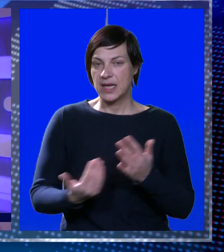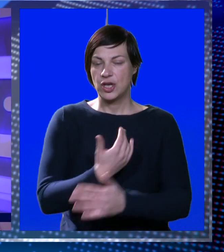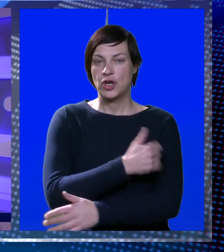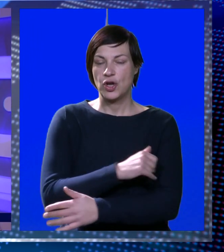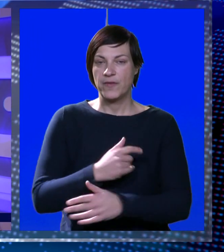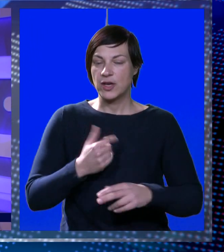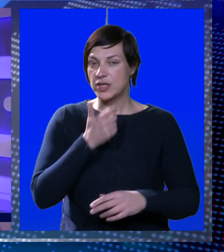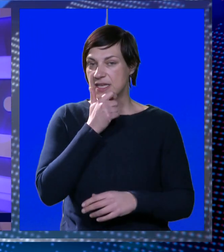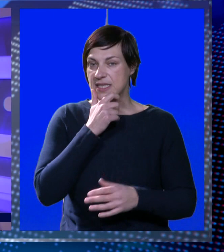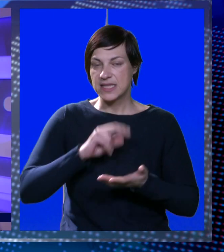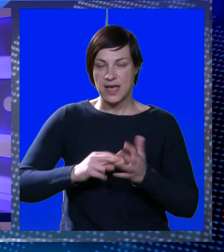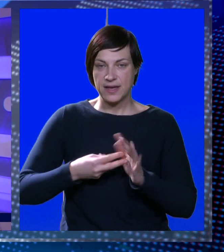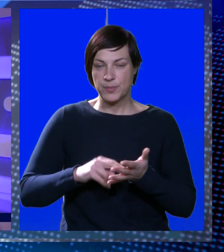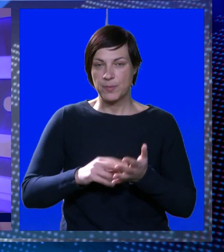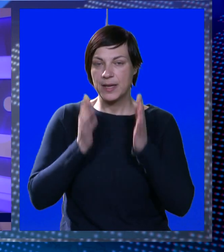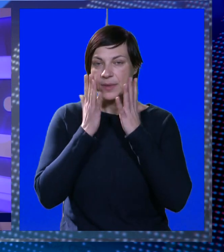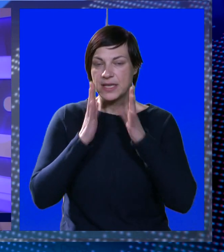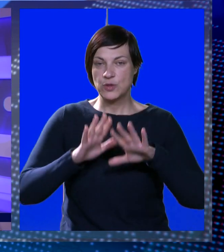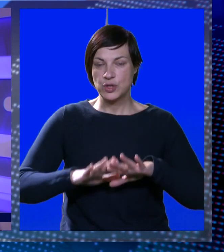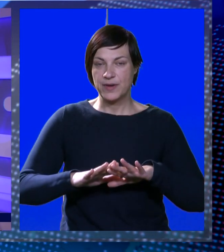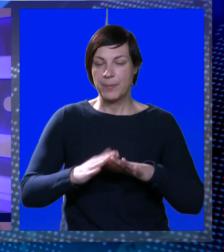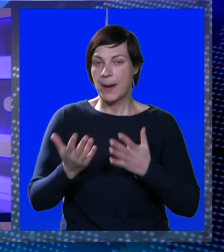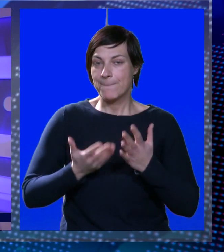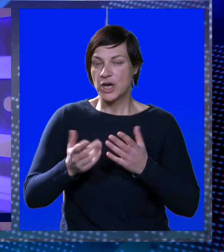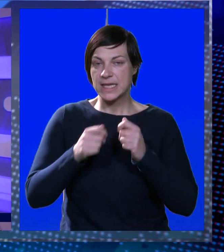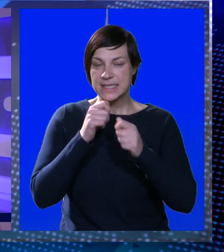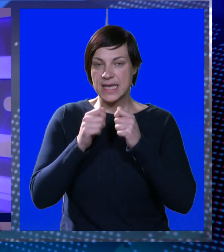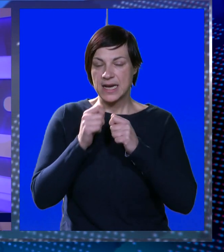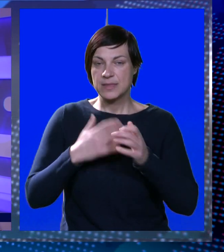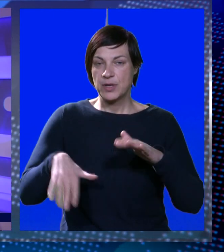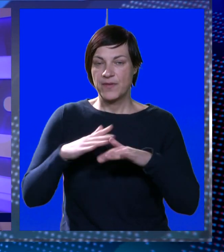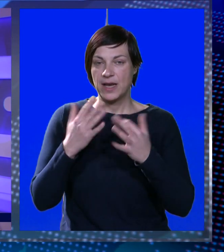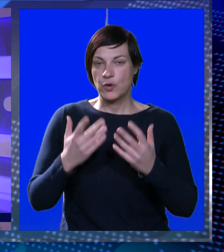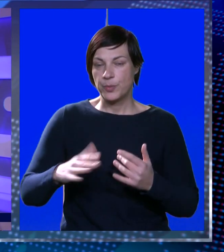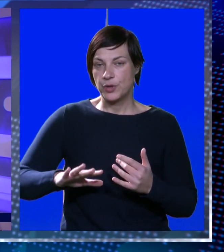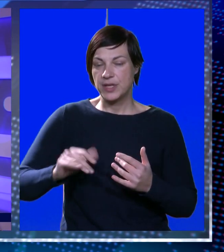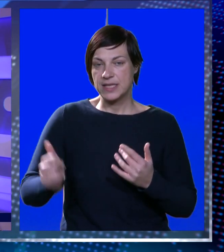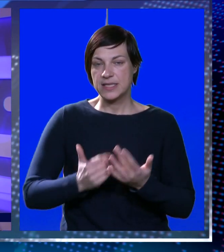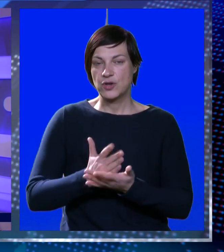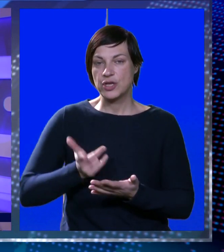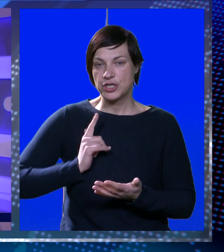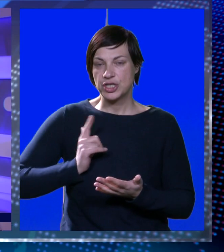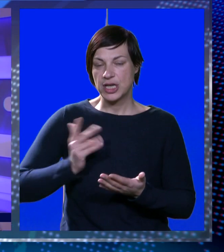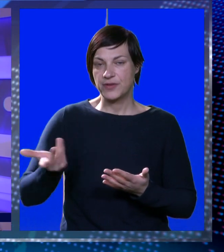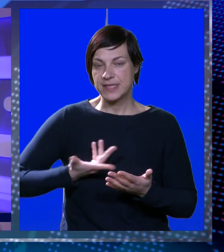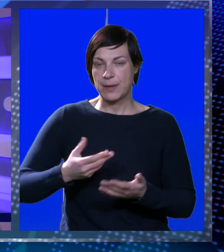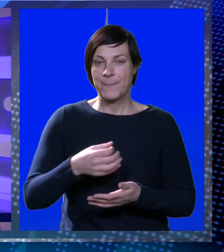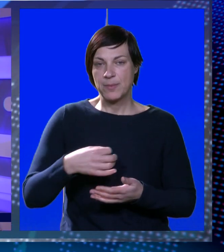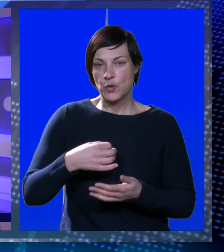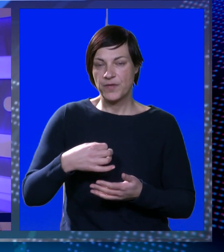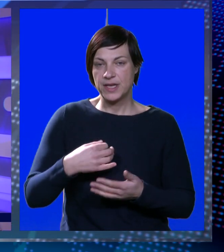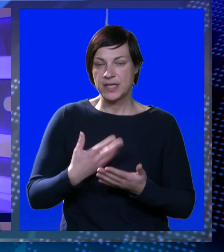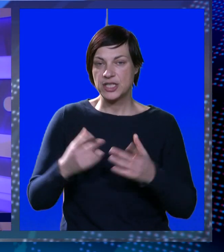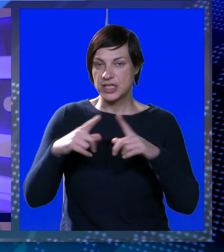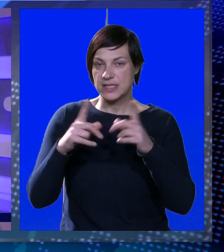Nova godina, stari problemi. Na društvenim mrežavama pokrenula se rasprava o velikom broju djece koja još čekaju da ih se primi u